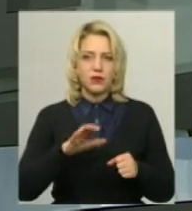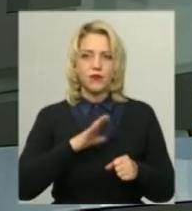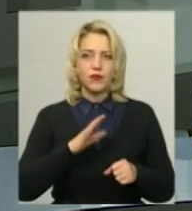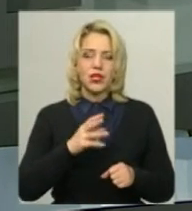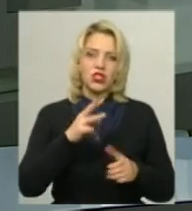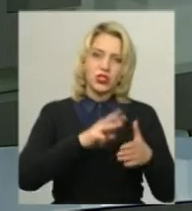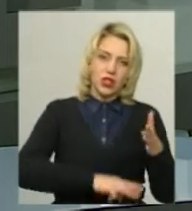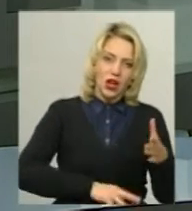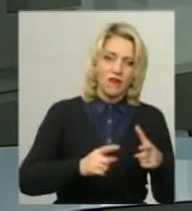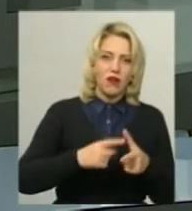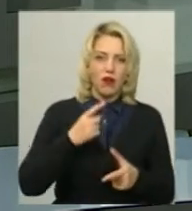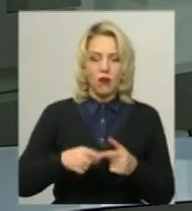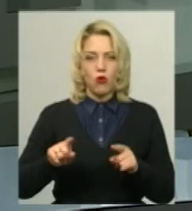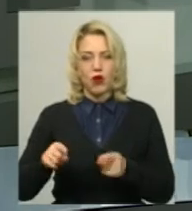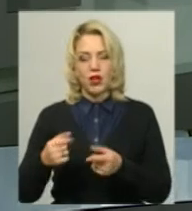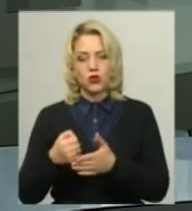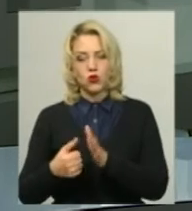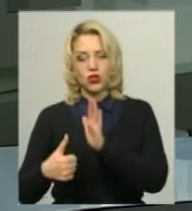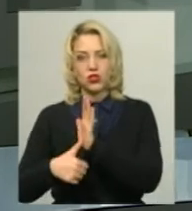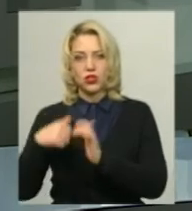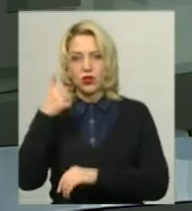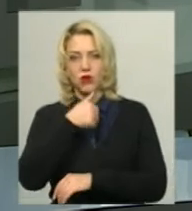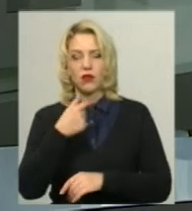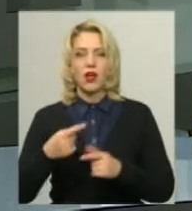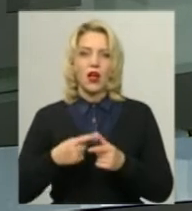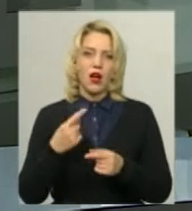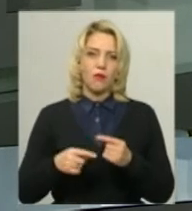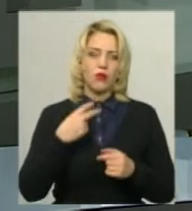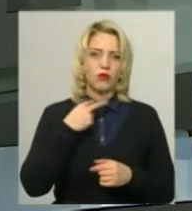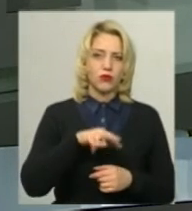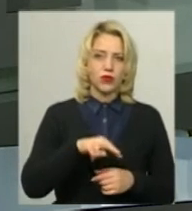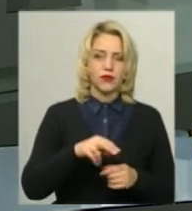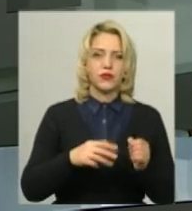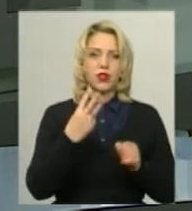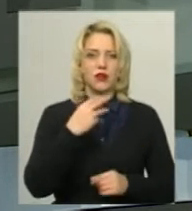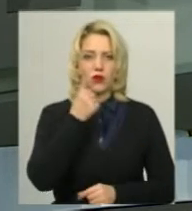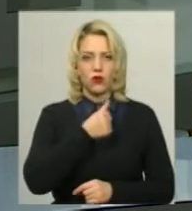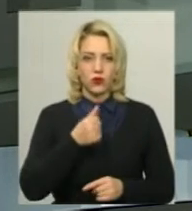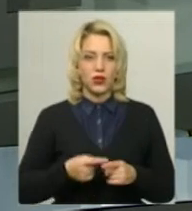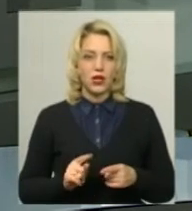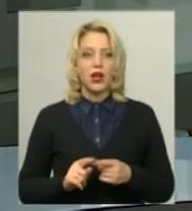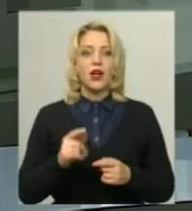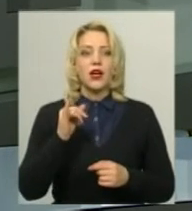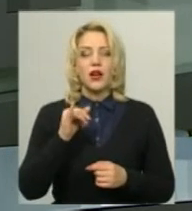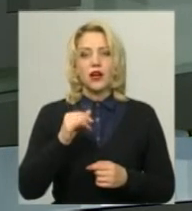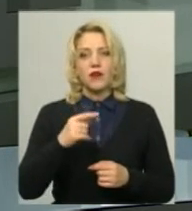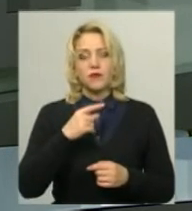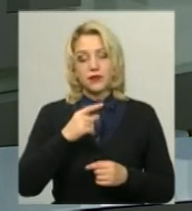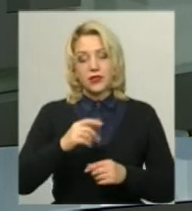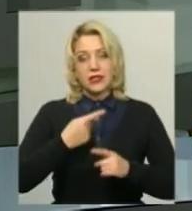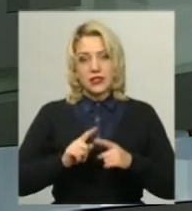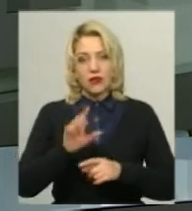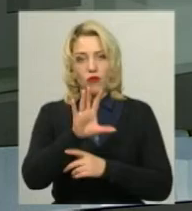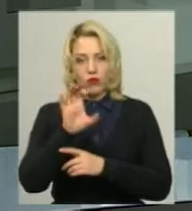або арешт на срок до 6 років, або обмеження волі на срок до 3 років. Нагадай, меморіальну дошку з фотографіями Героїв Небесної